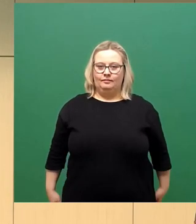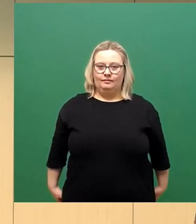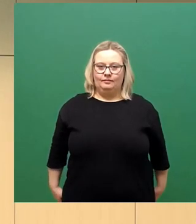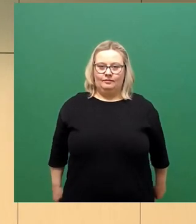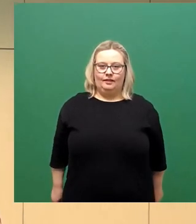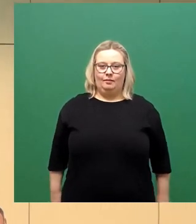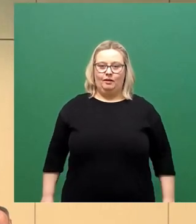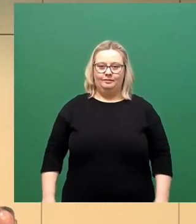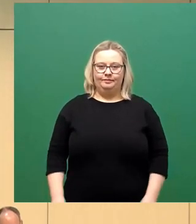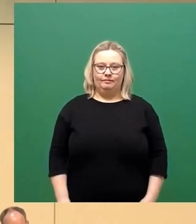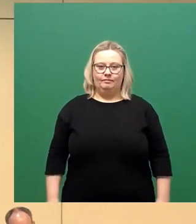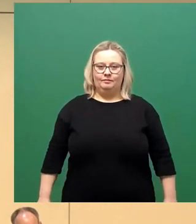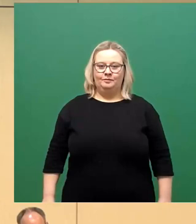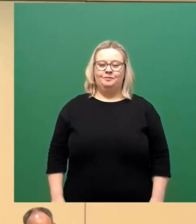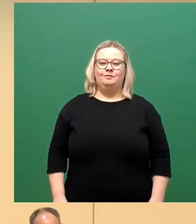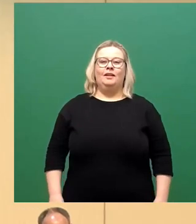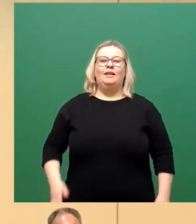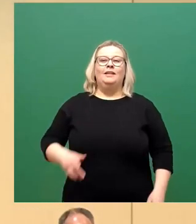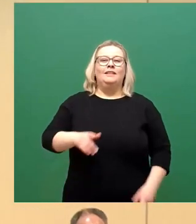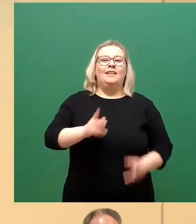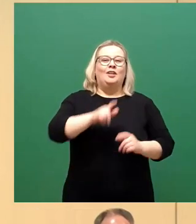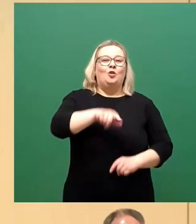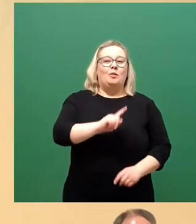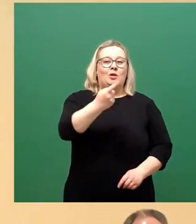Sehr geehrter Herr Obergemeister, sehr geehrte Kolleginnen und Kollegen,